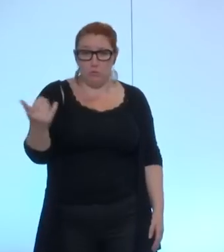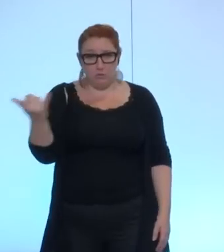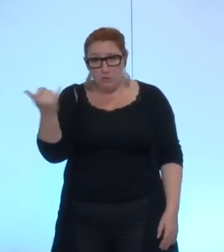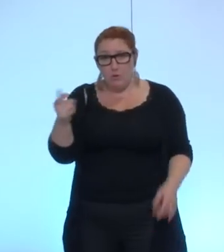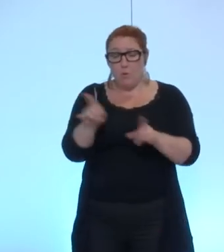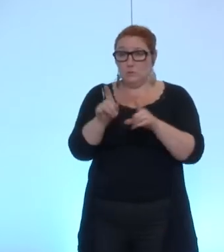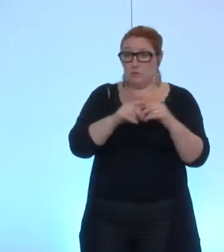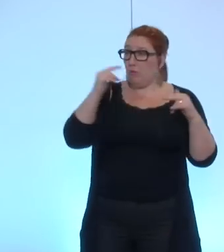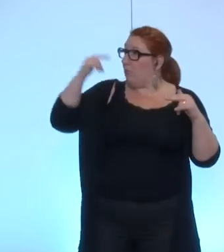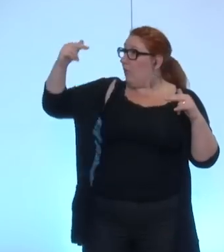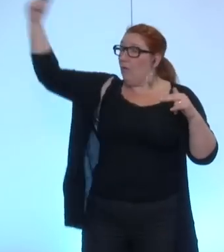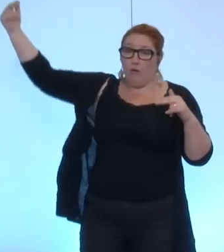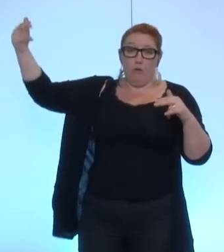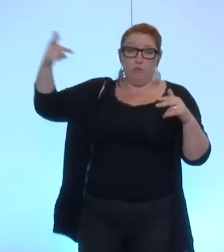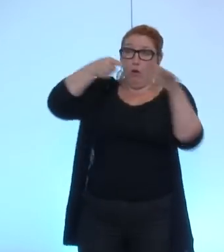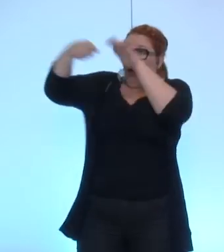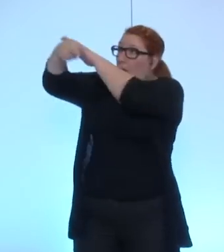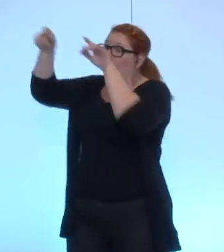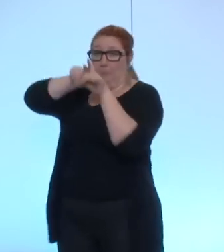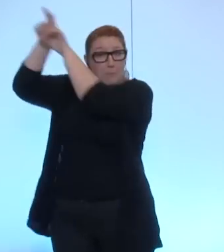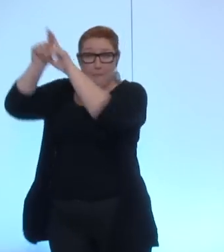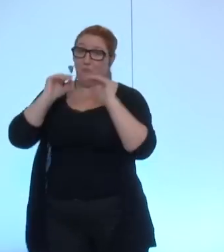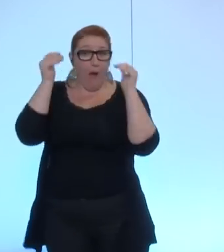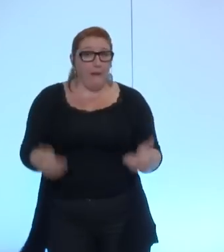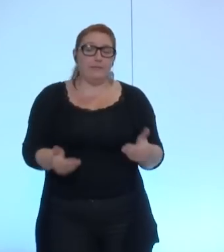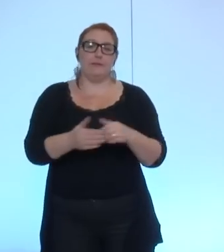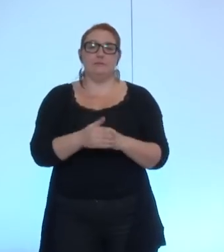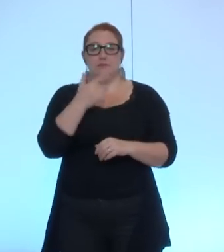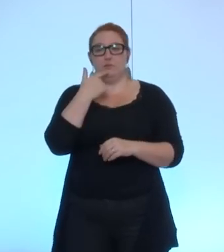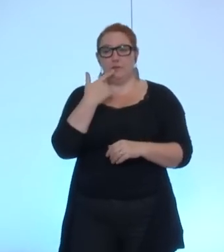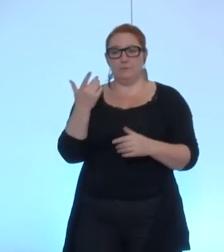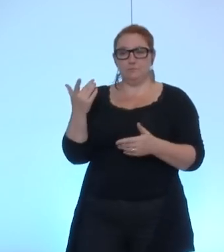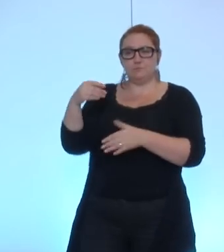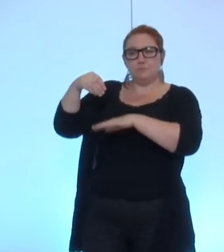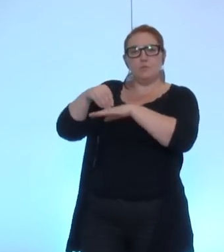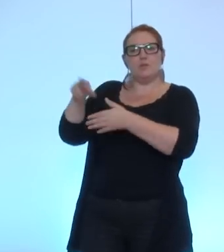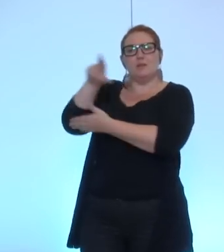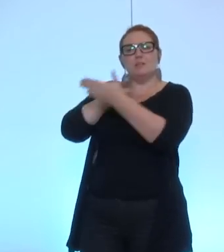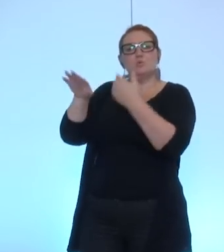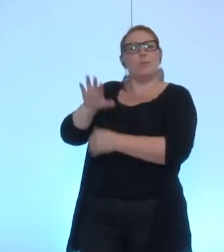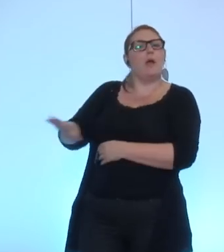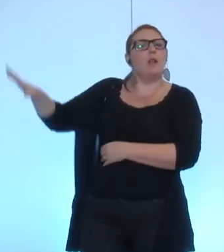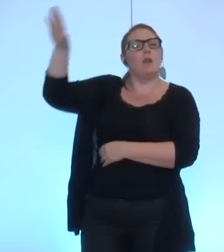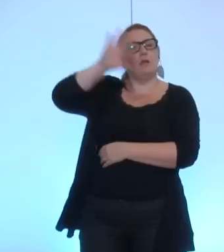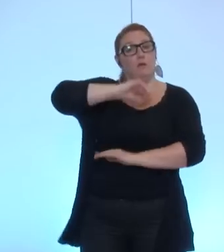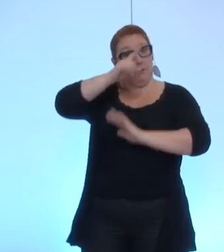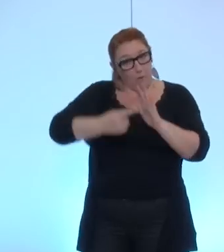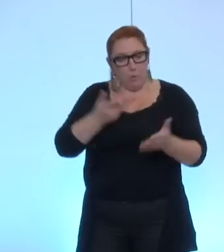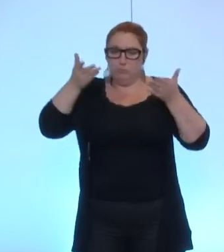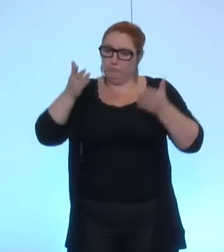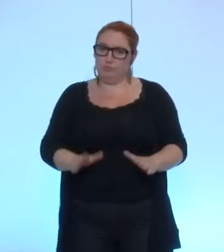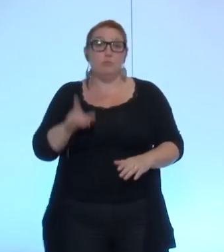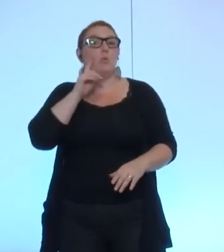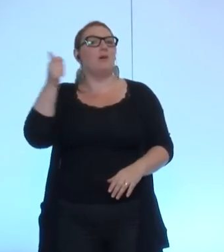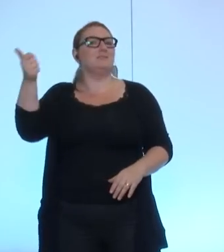Donc il y a un progrès qui est fait au niveau du conseil régional qui a été réaffirmé, les régions étant réaffirmées comme chef